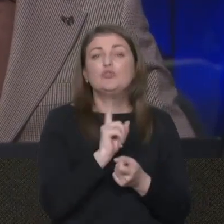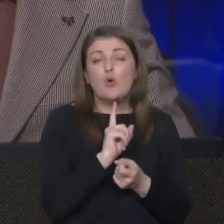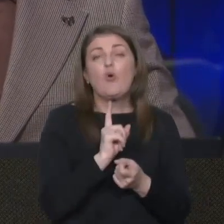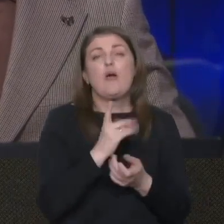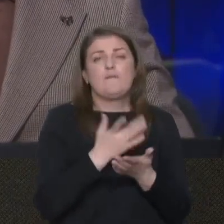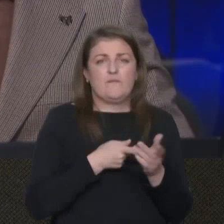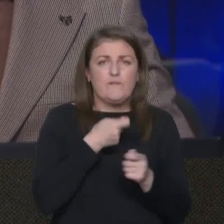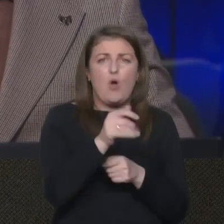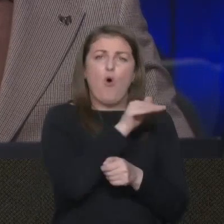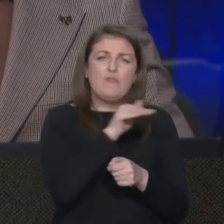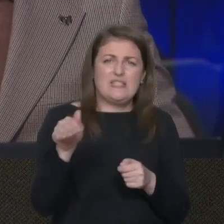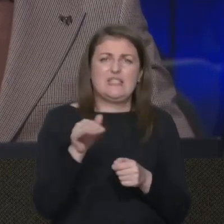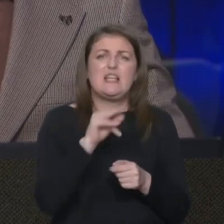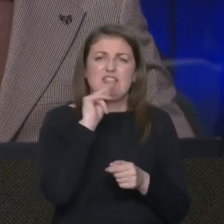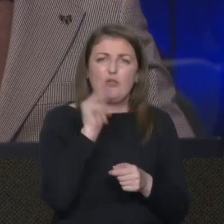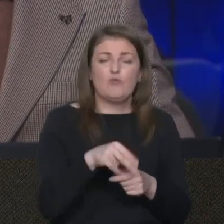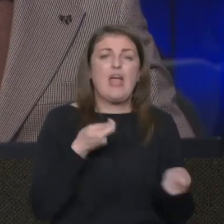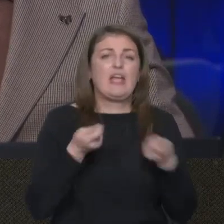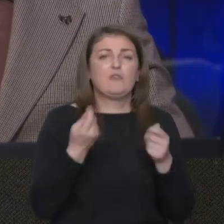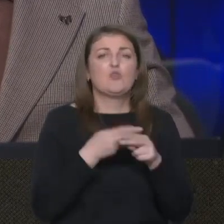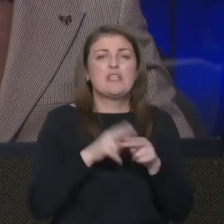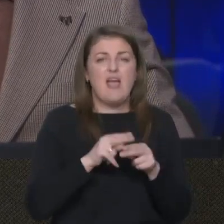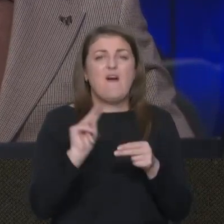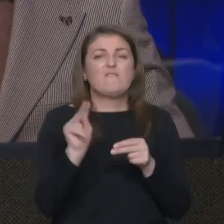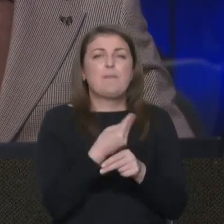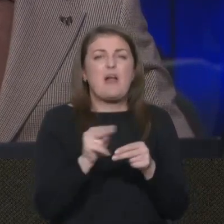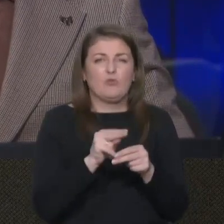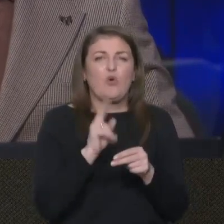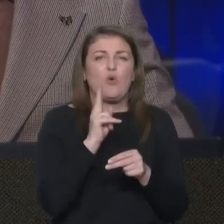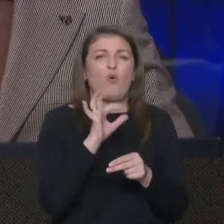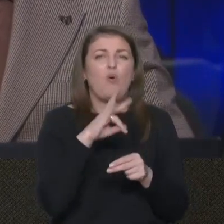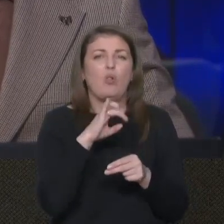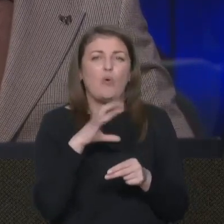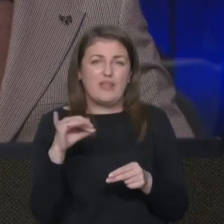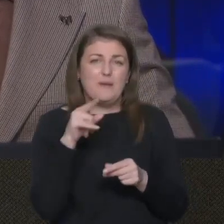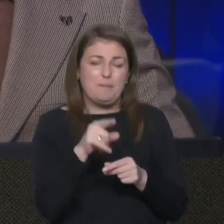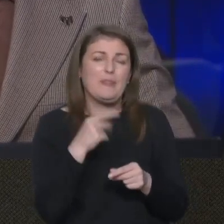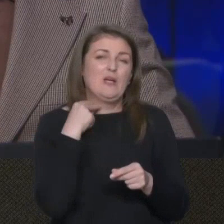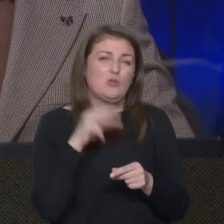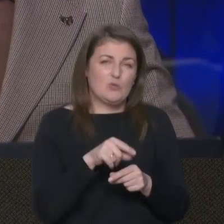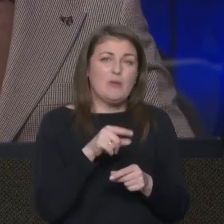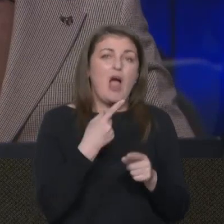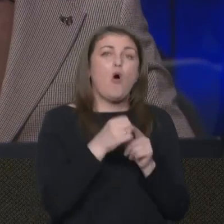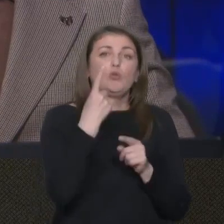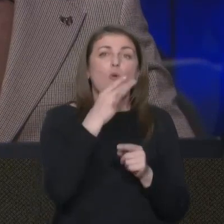офіційні звинувачення керівнику цієї виправної колонії, а також одному з співробітників.